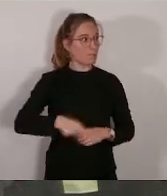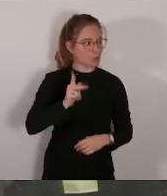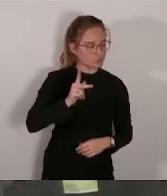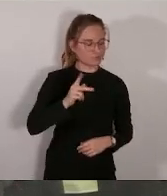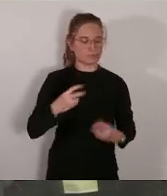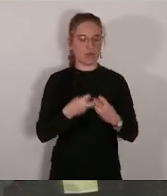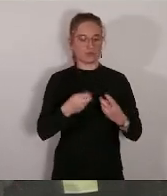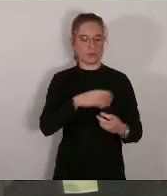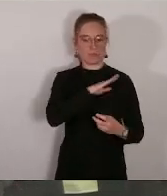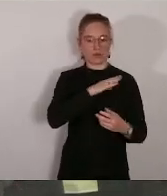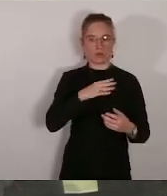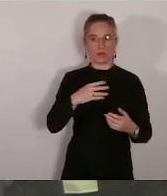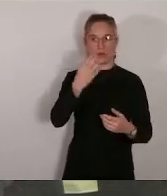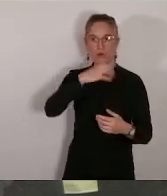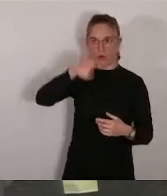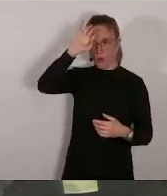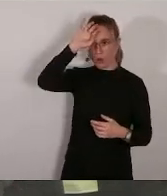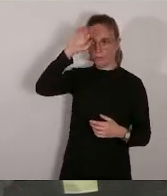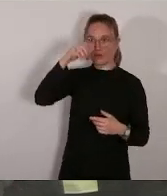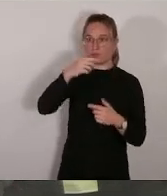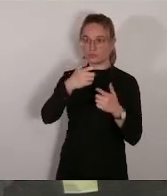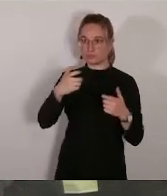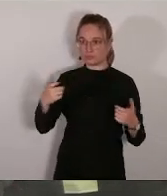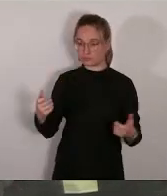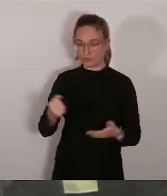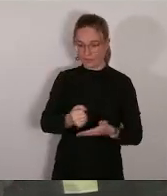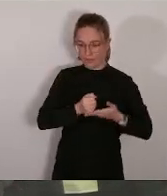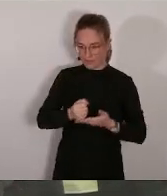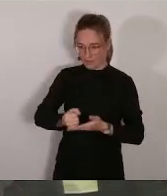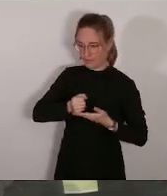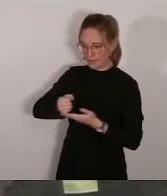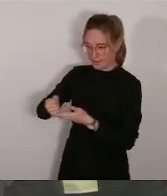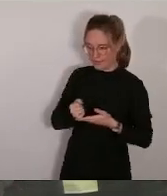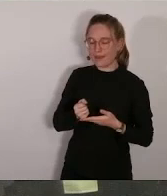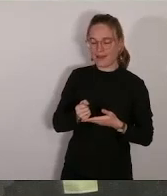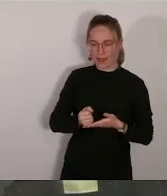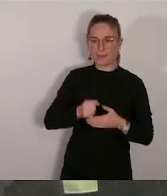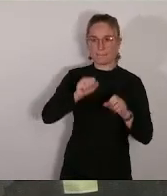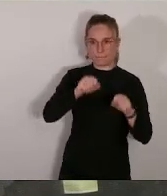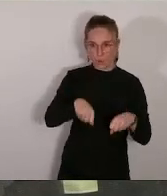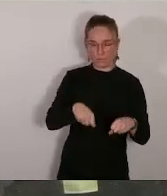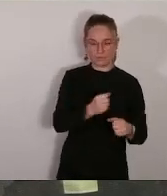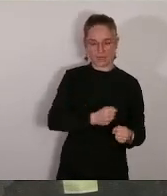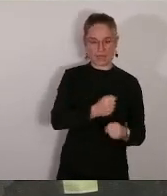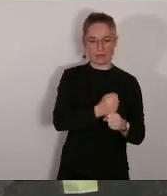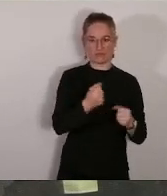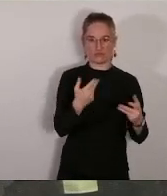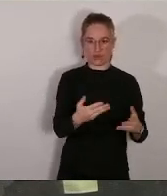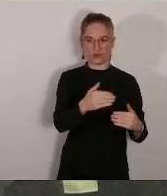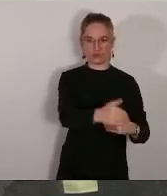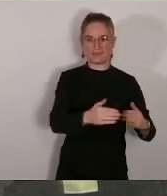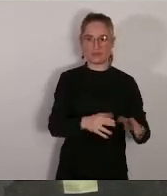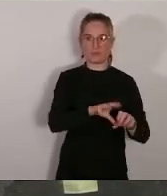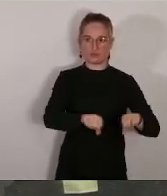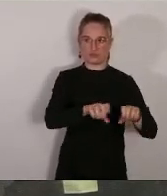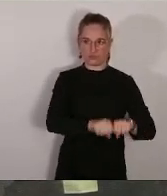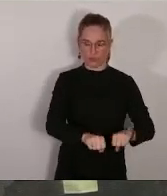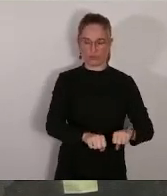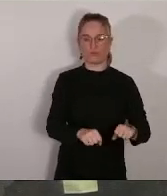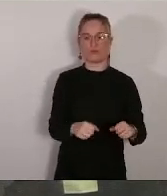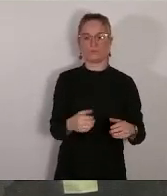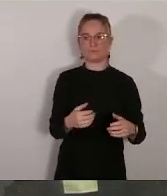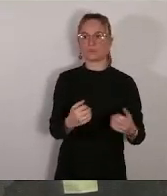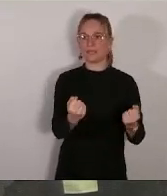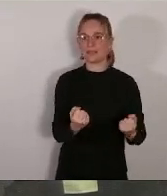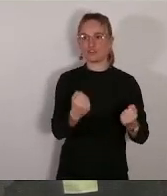de ces unités de production d'énergie renouvelable. Et donc est-ce qu'on réalisera cet objectif très ambitieux de